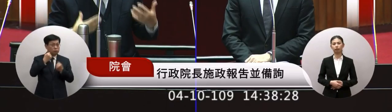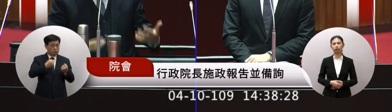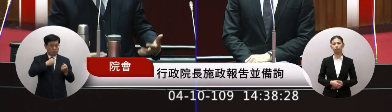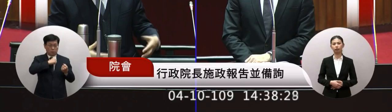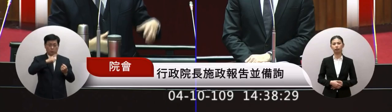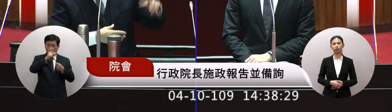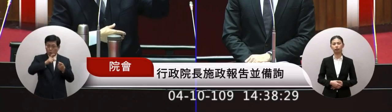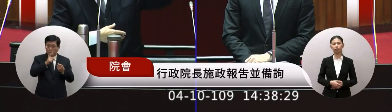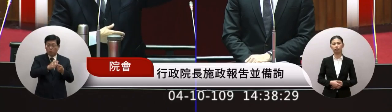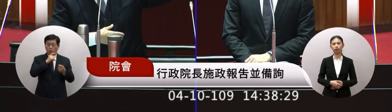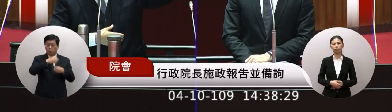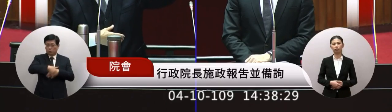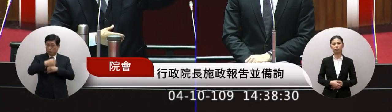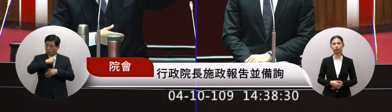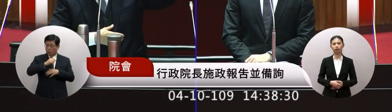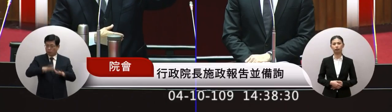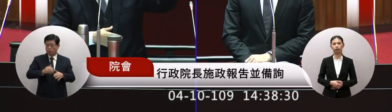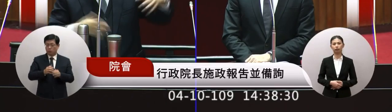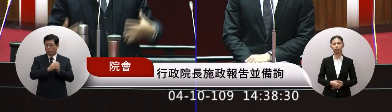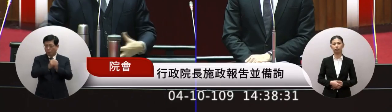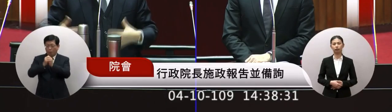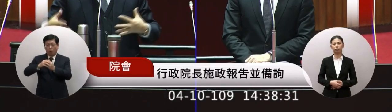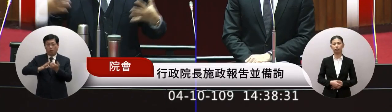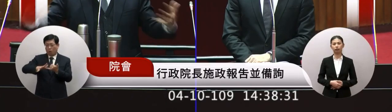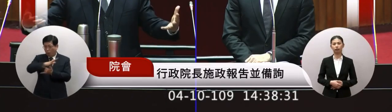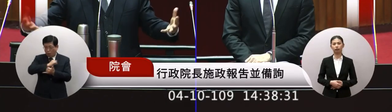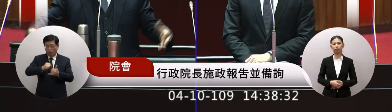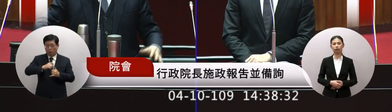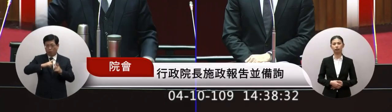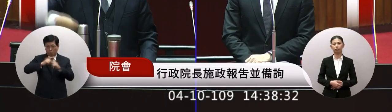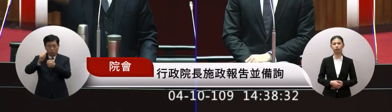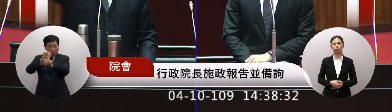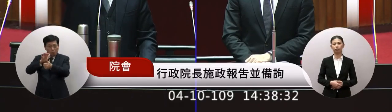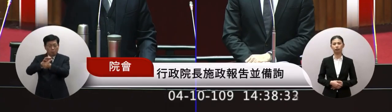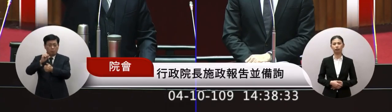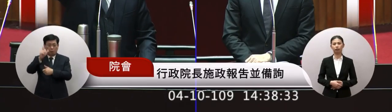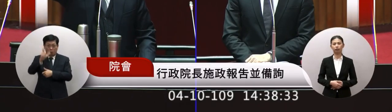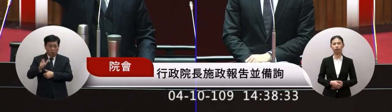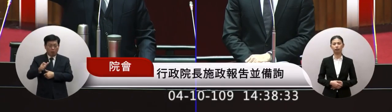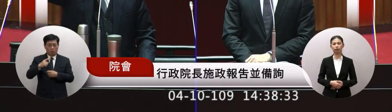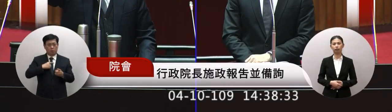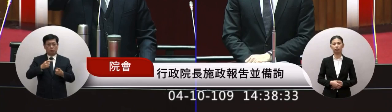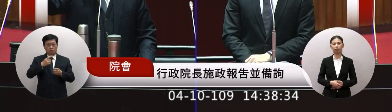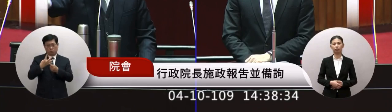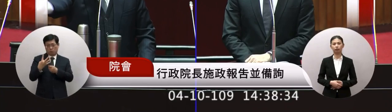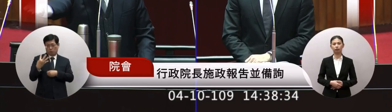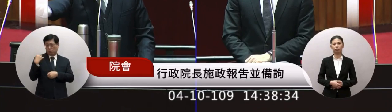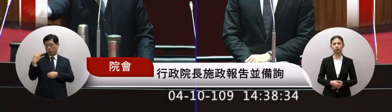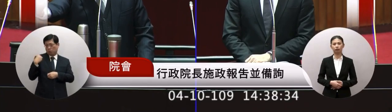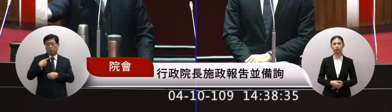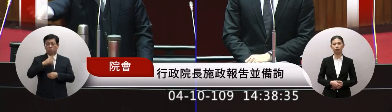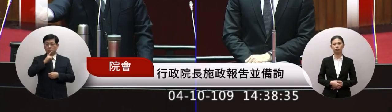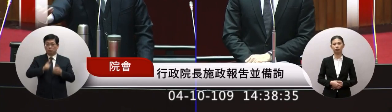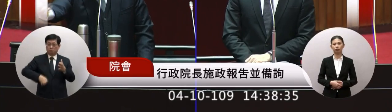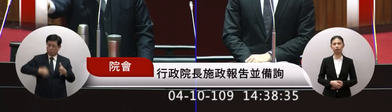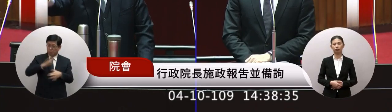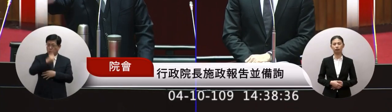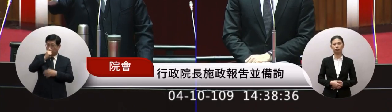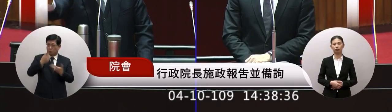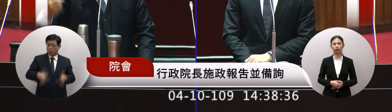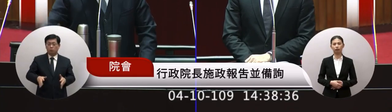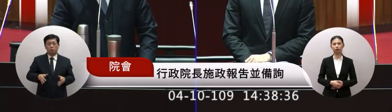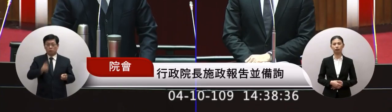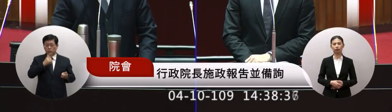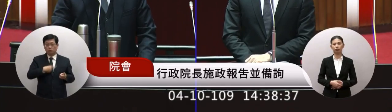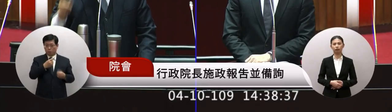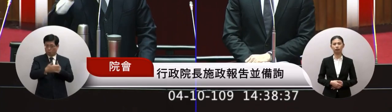拜託大人如果救他的高雄大人幾天一天關一關就是吃人一歲